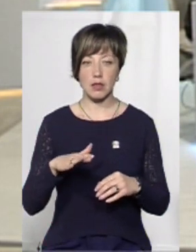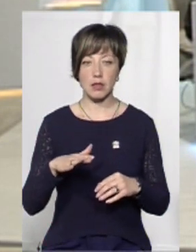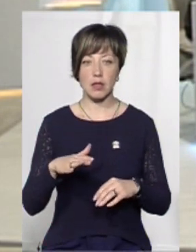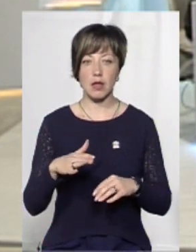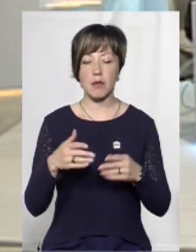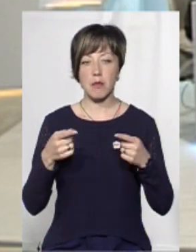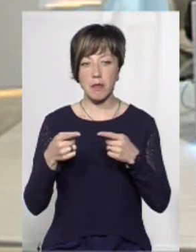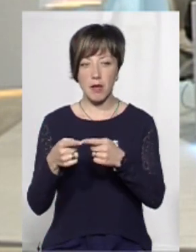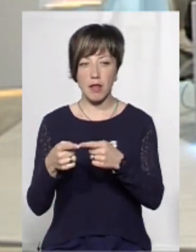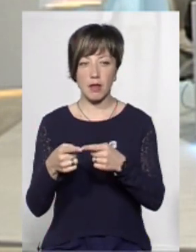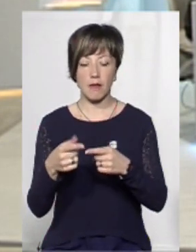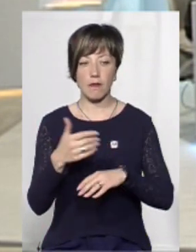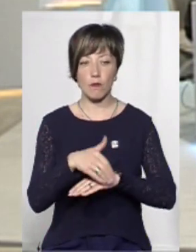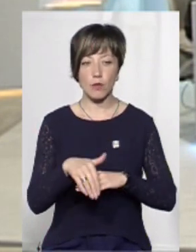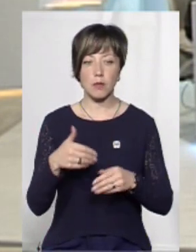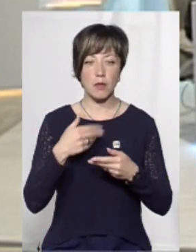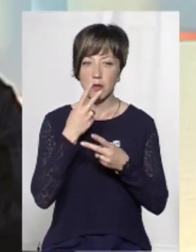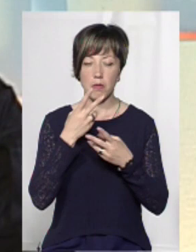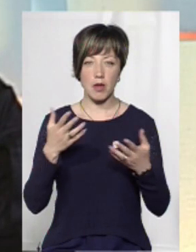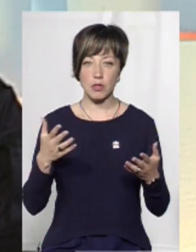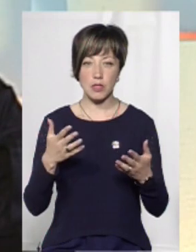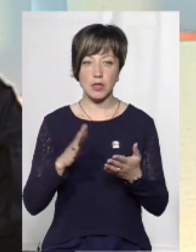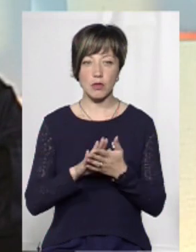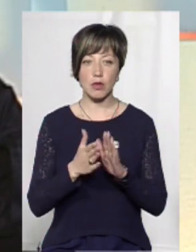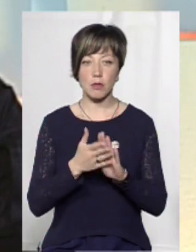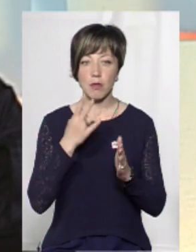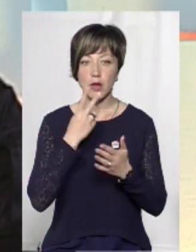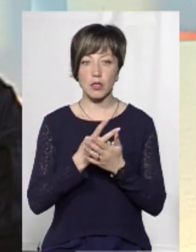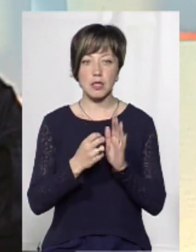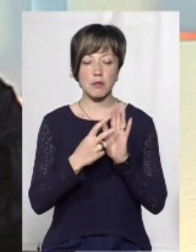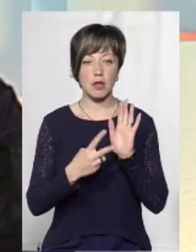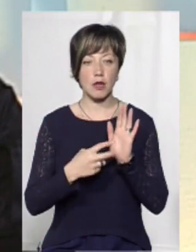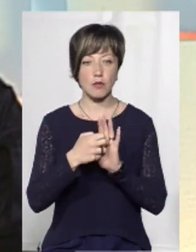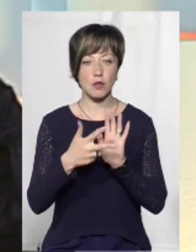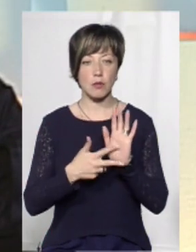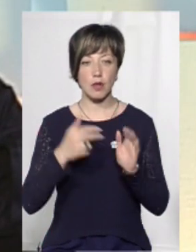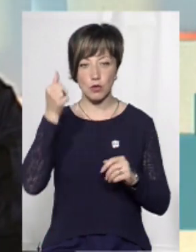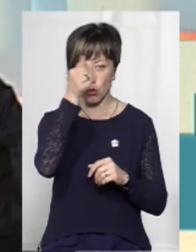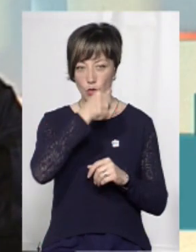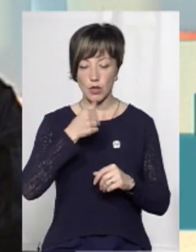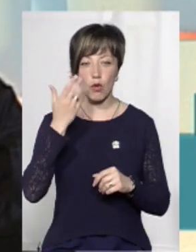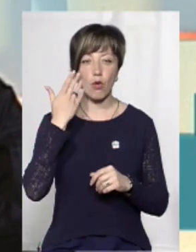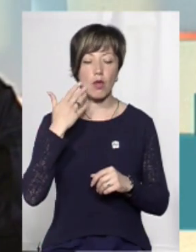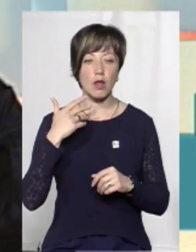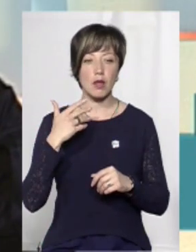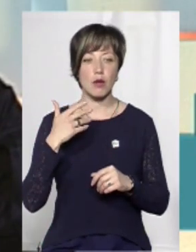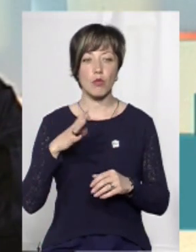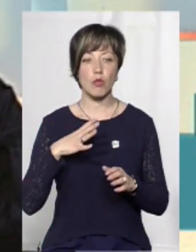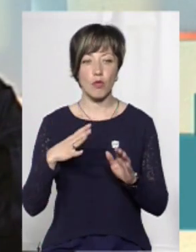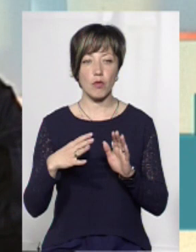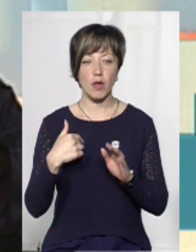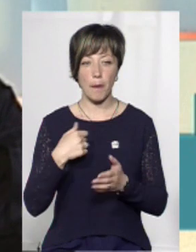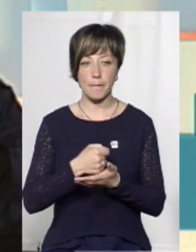третірядних вулиць. Ми не бачимо тої ситуації, яку ми бачили в 2018-2018 році, коли безпосередньо був